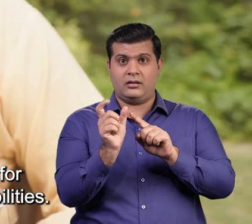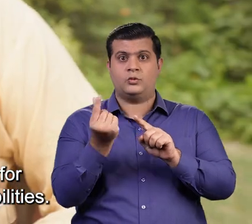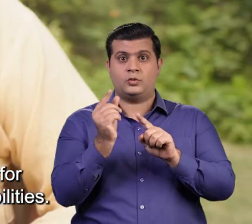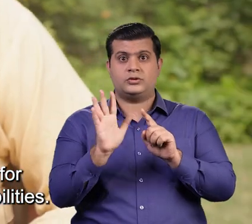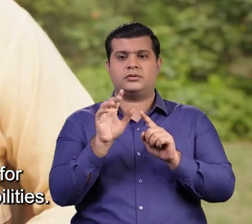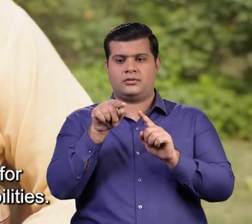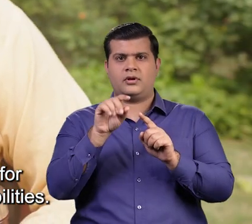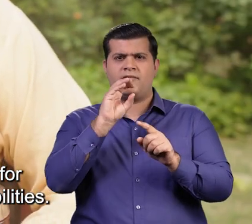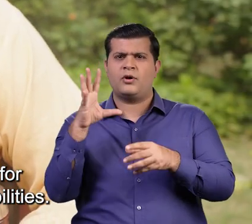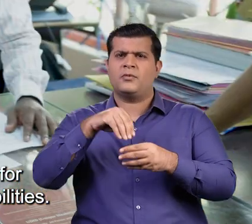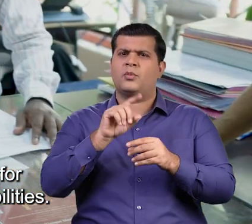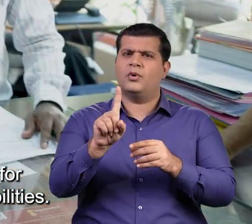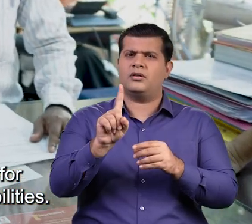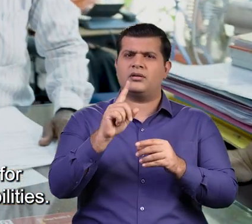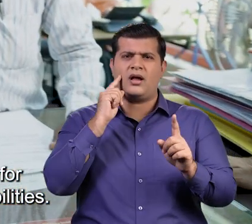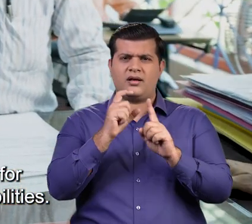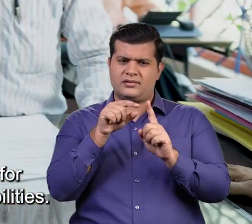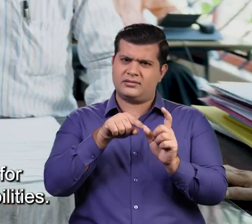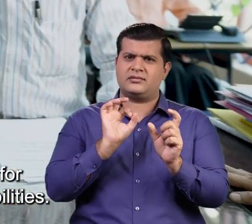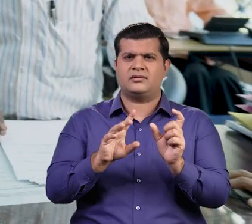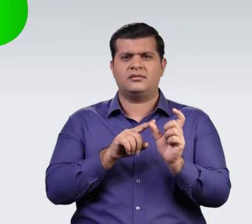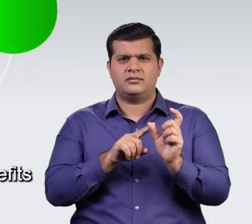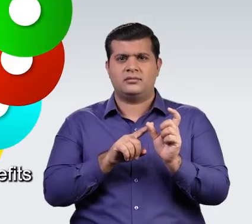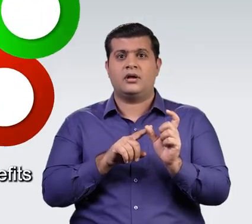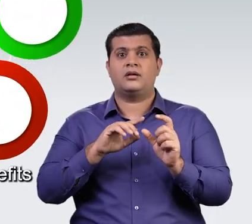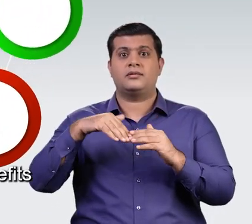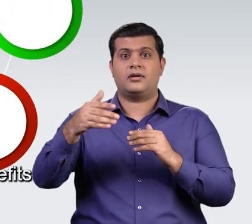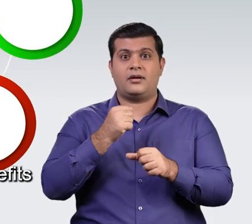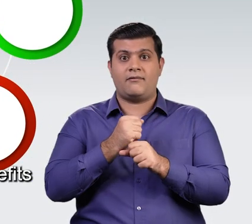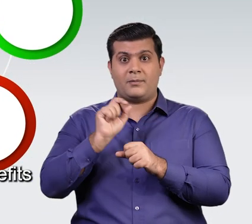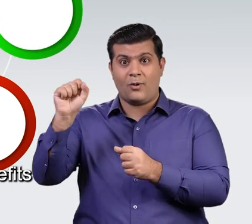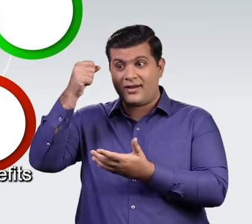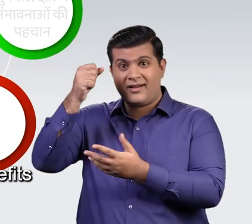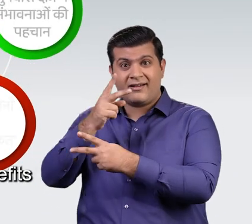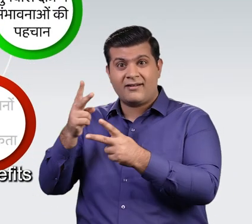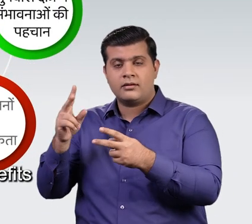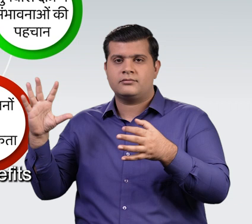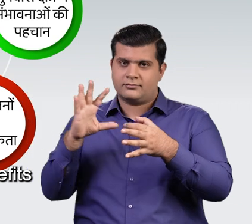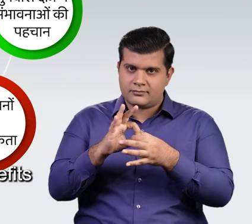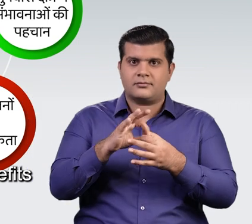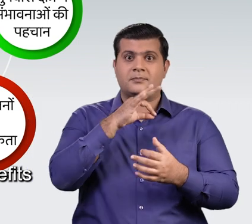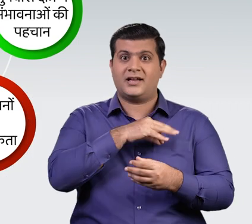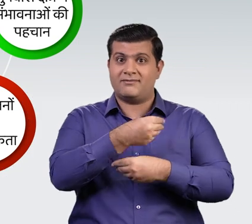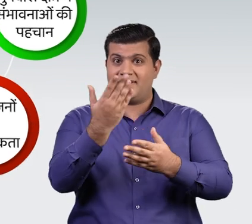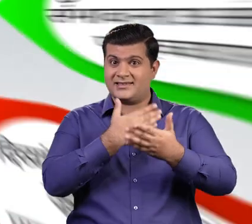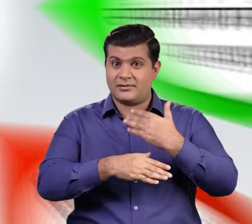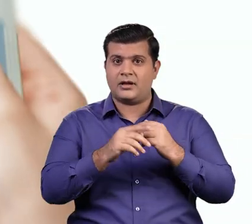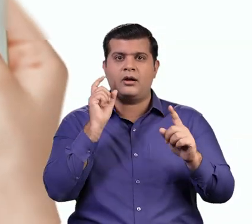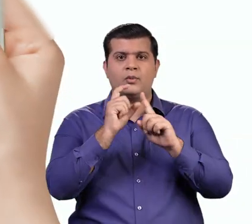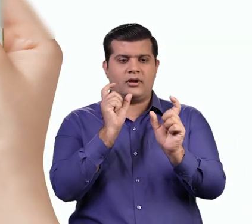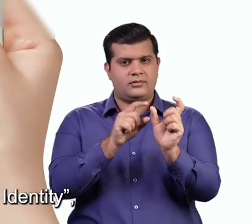दिव्यांग जनों की पहचान और सत्यापन का एकल दस्तावेज होगा जिसके माध्यम से वो सारी सरकारी योजनाओं का लाब उठा सकेंगे